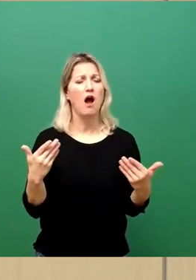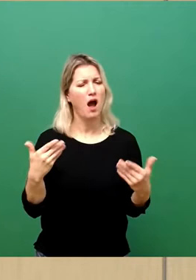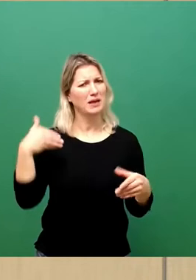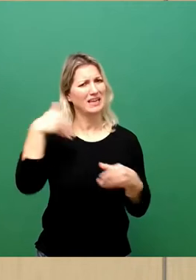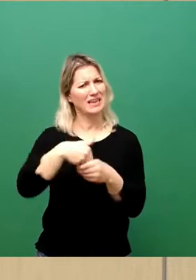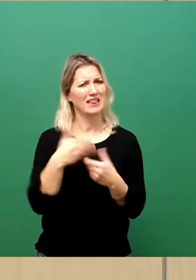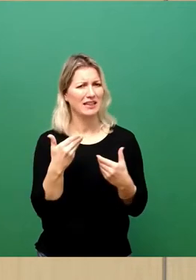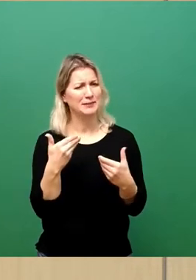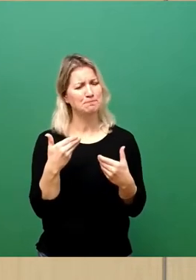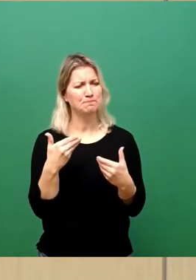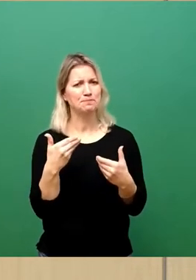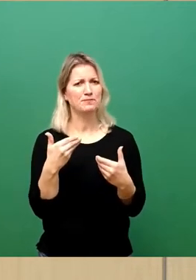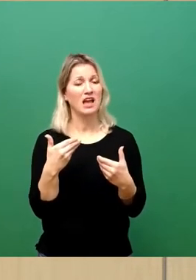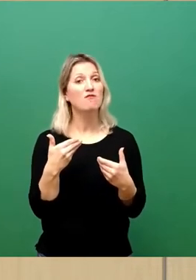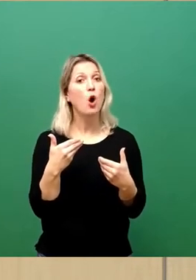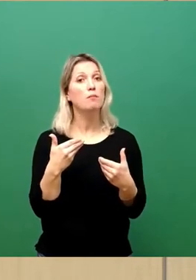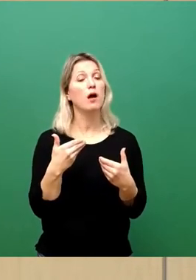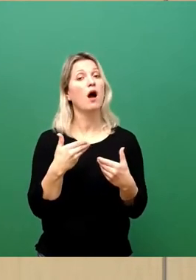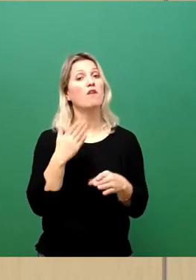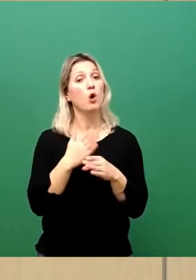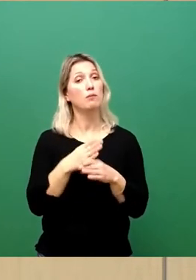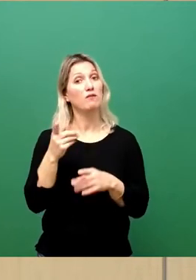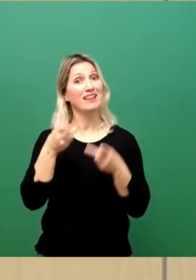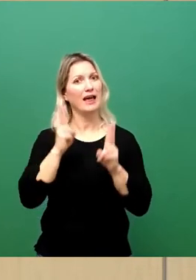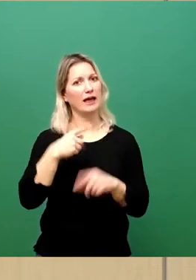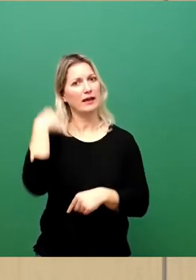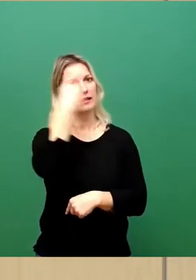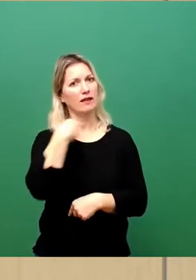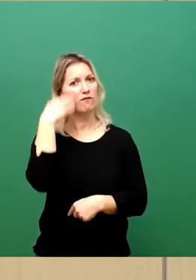die richtige Hautfarbe scheint Türen zu öffnen, die vorher gar nicht existent waren.